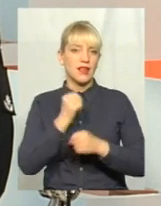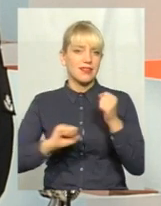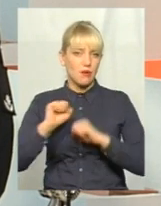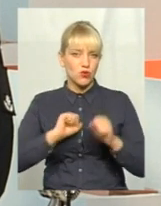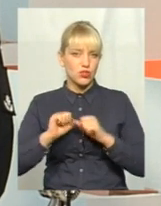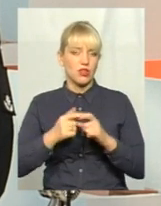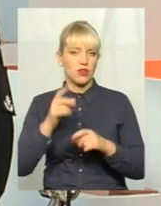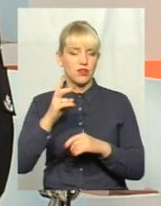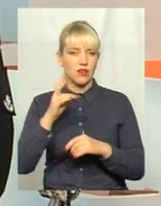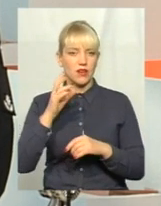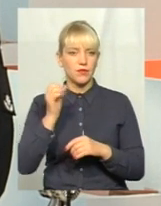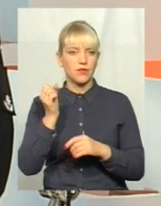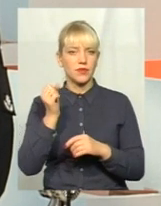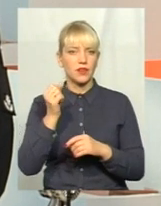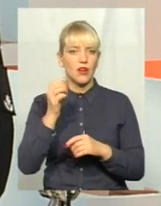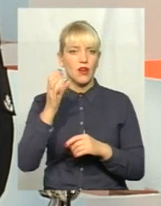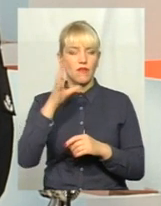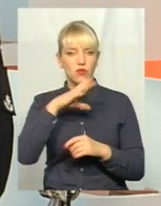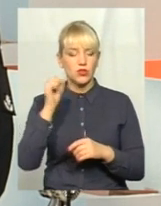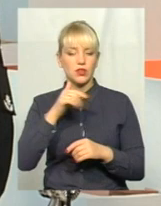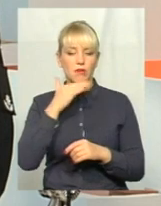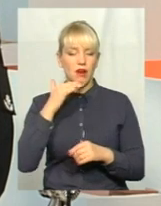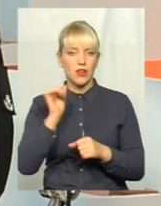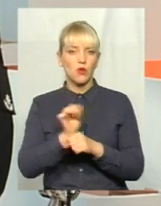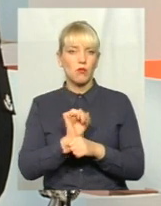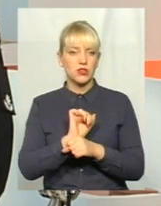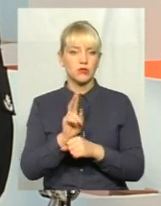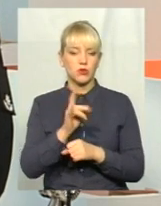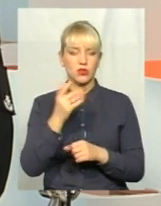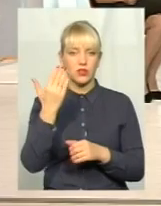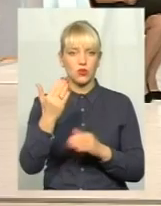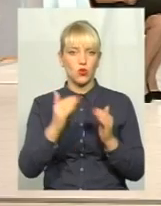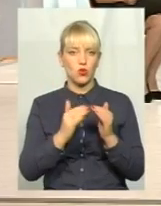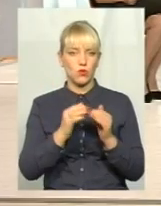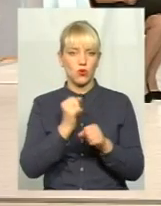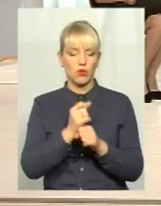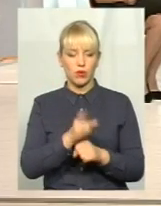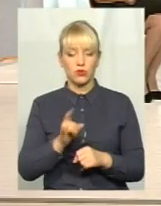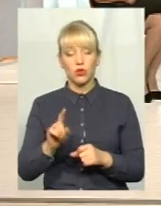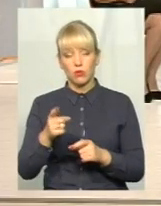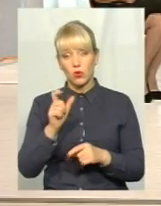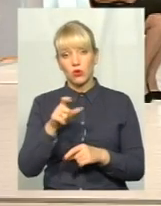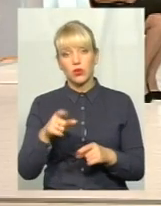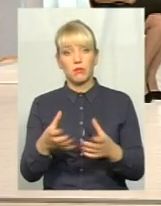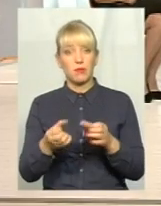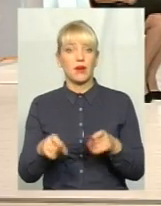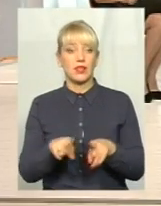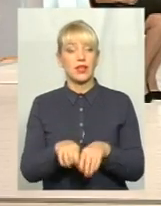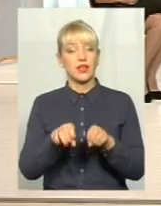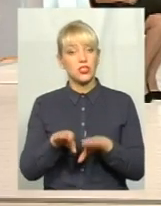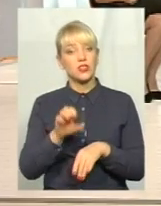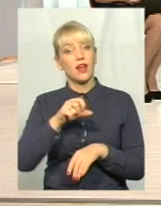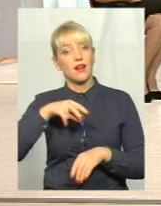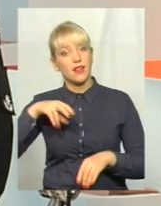дуже багато машин, які роблять з їхнього двору стоянку. Тому мешканці приймають такі рішення, але